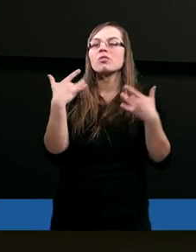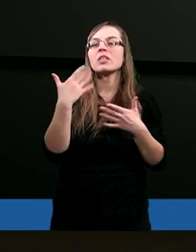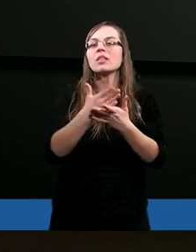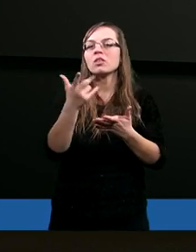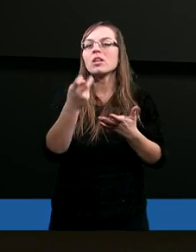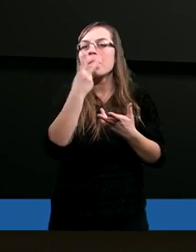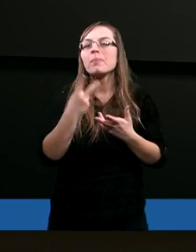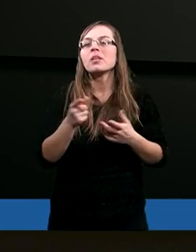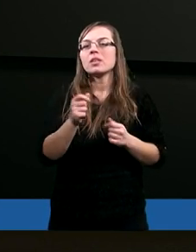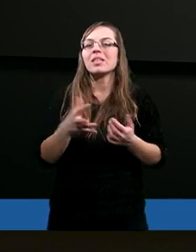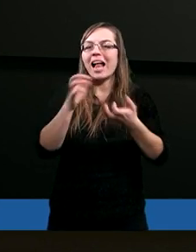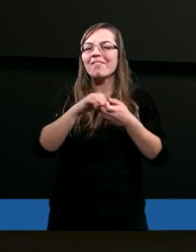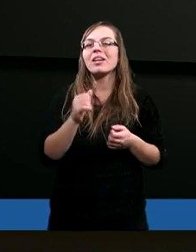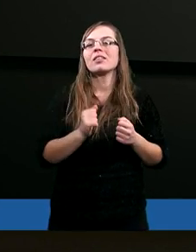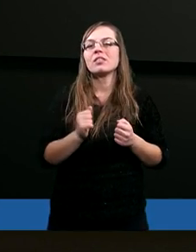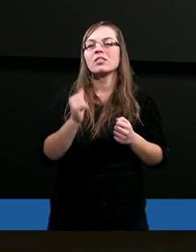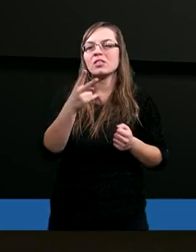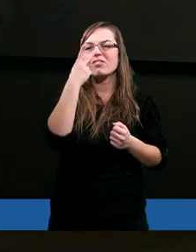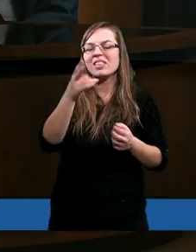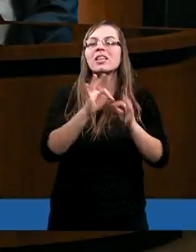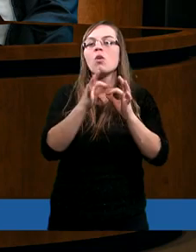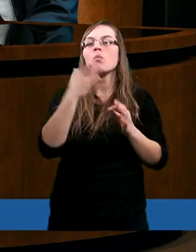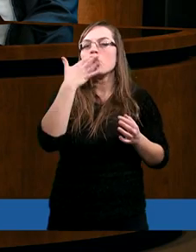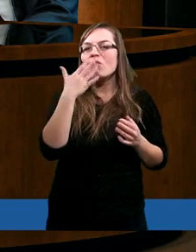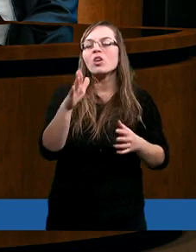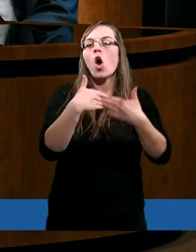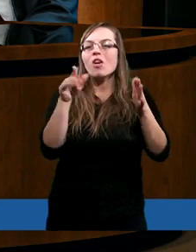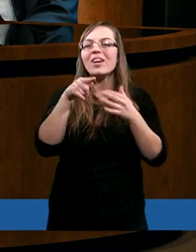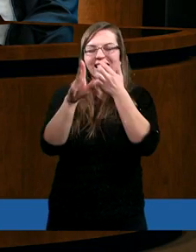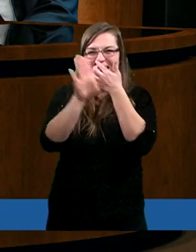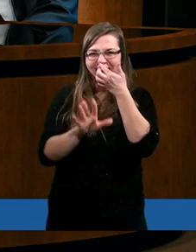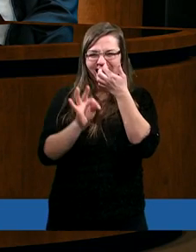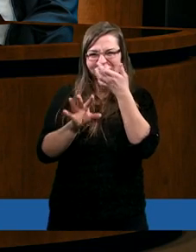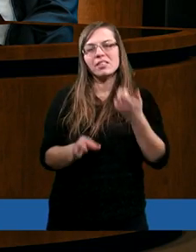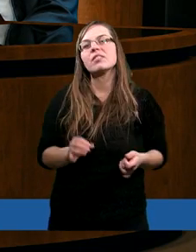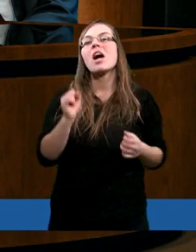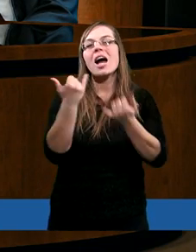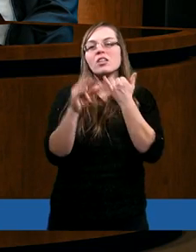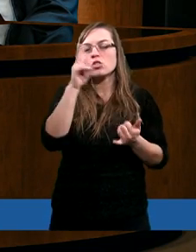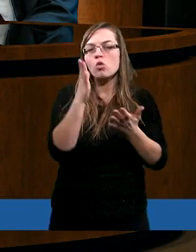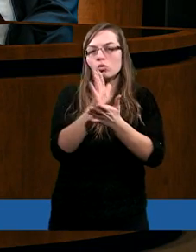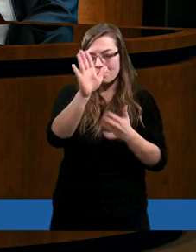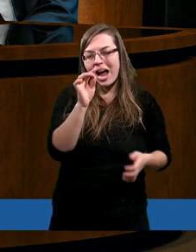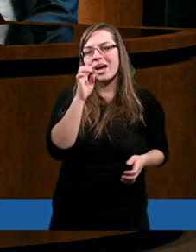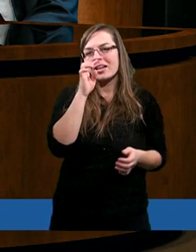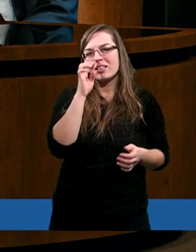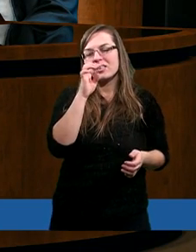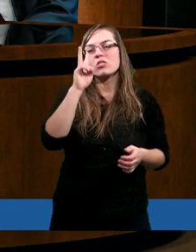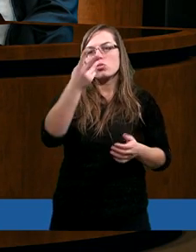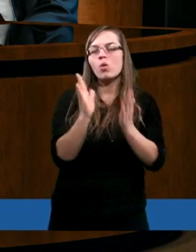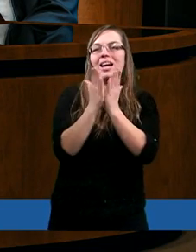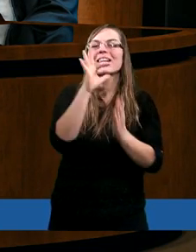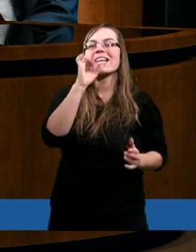teraz za wami, widzę, gdy mówiłem, byście otwierali ten tekst, ale jeżeli ktoś już ma II